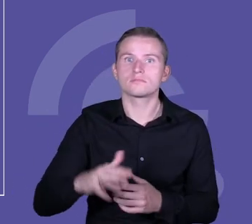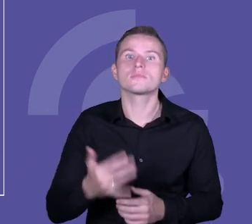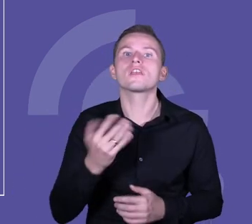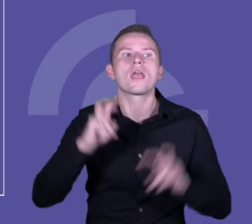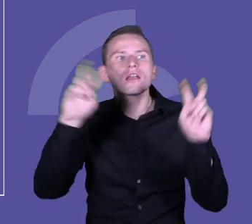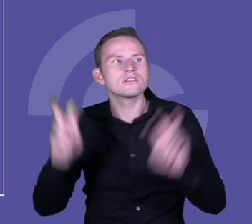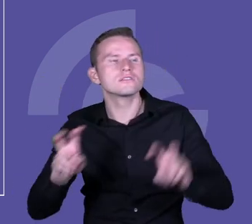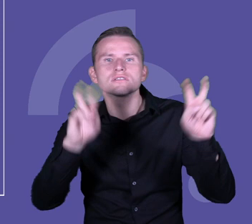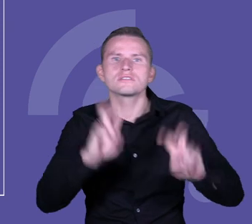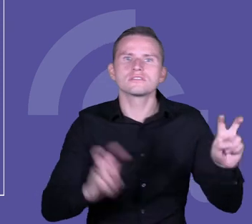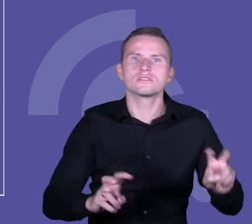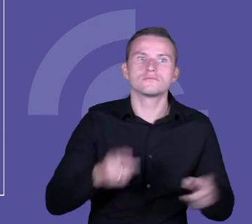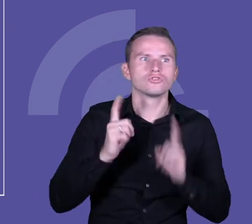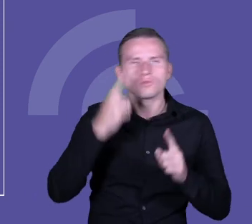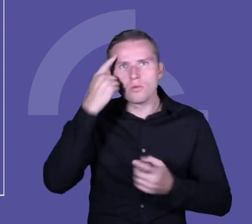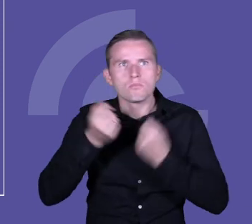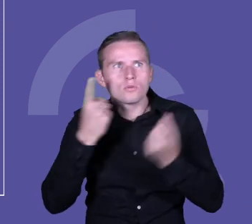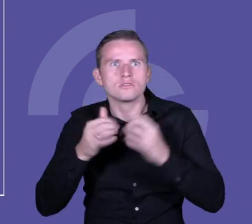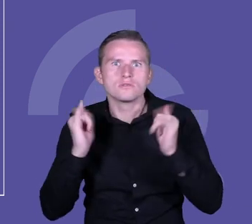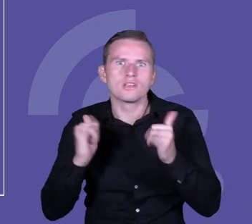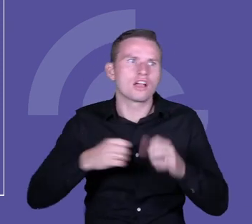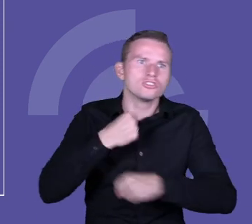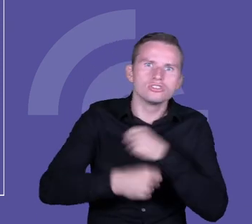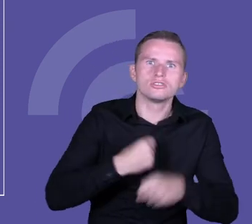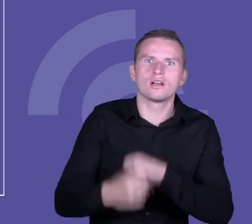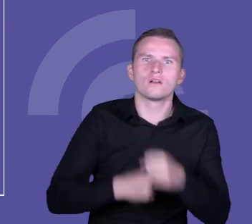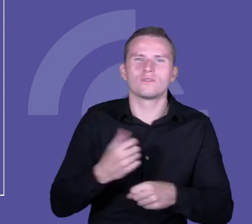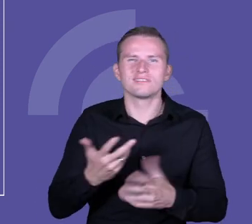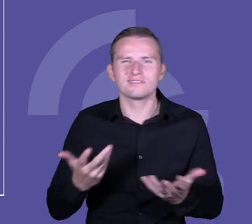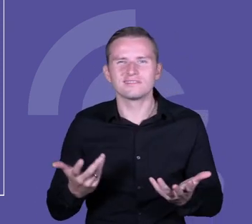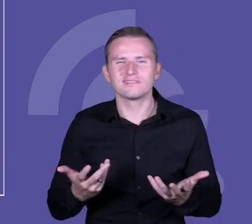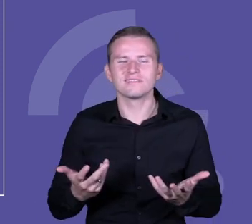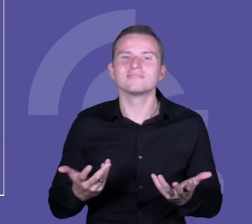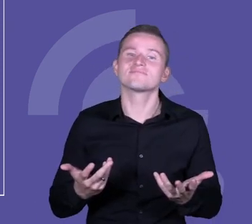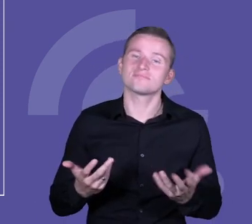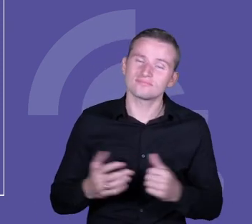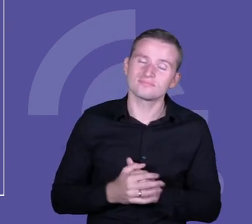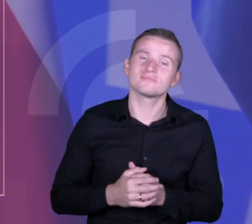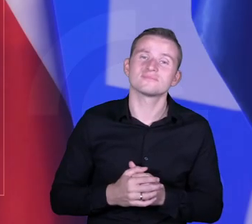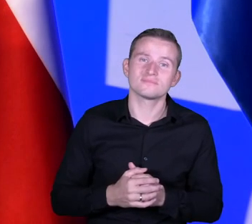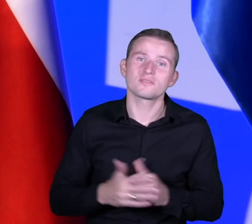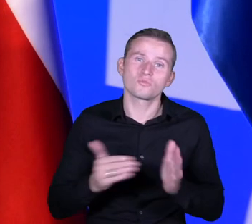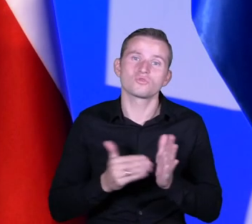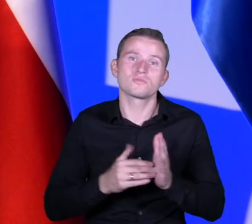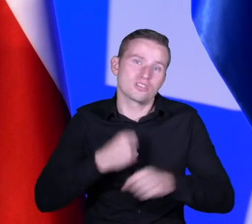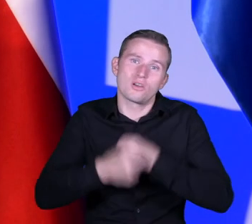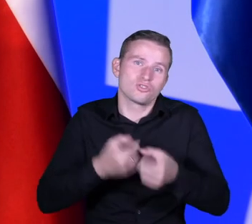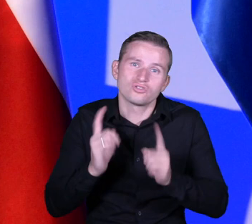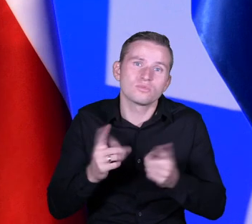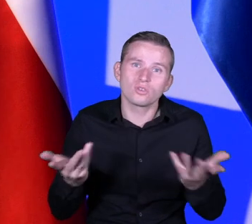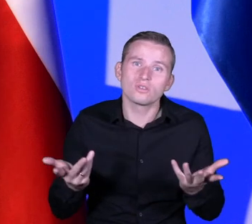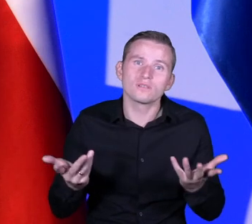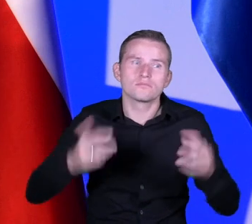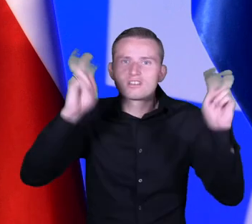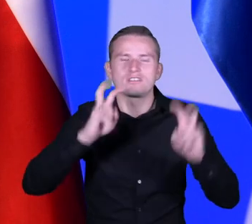i co, trzeba wymyślać szybko? I takie rzeczy, które zadziałają, i te, które są bezprecedensowe? No trzeba, prawda? No właśnie liczy się,